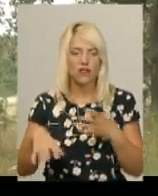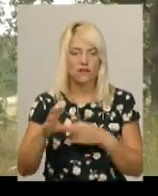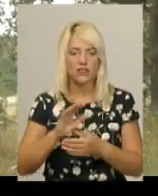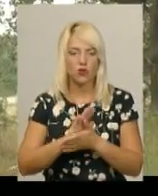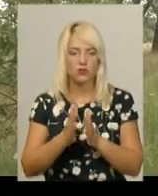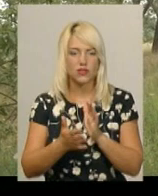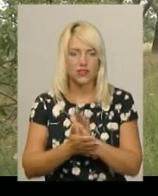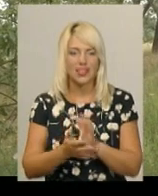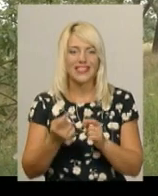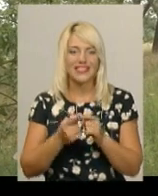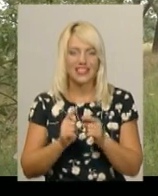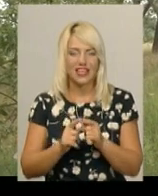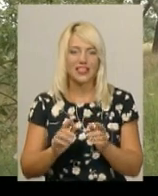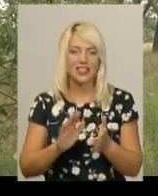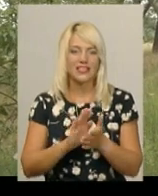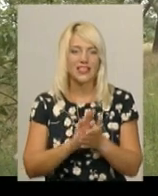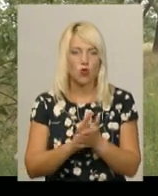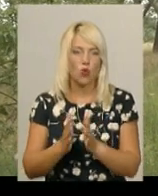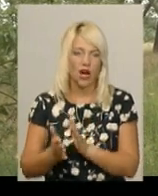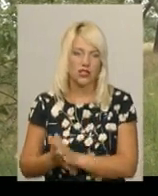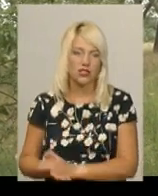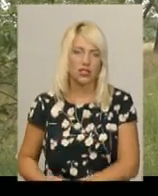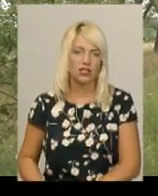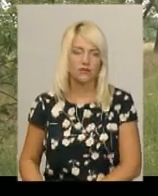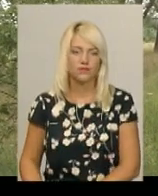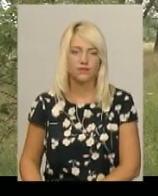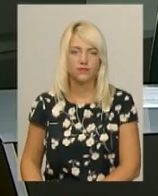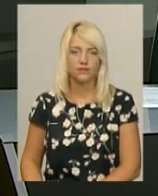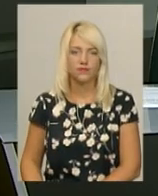ситуації. Тетяна Ворожцова, Віктор Кривий, новини, Поділля, Центр.